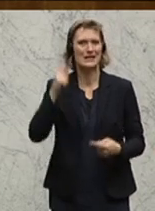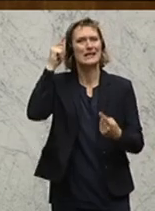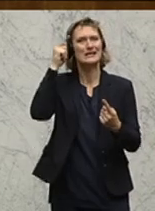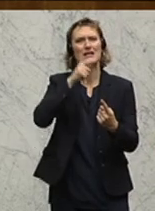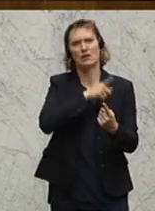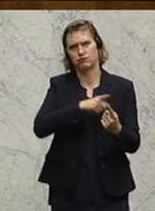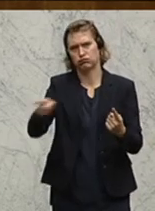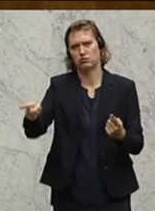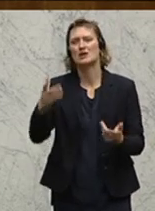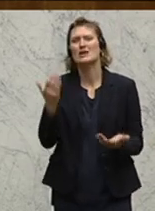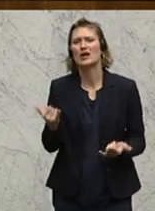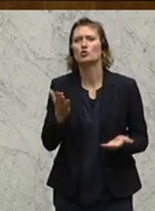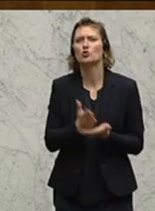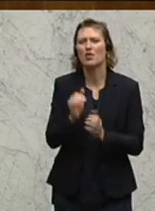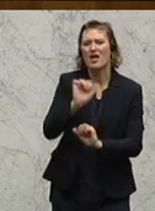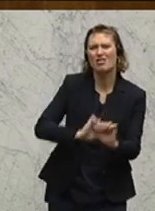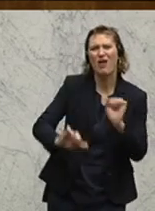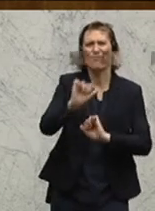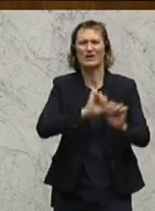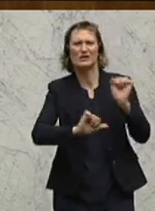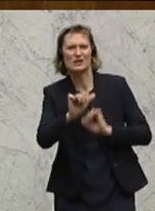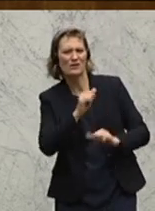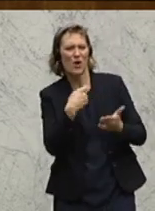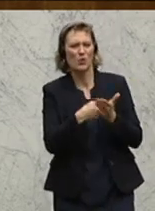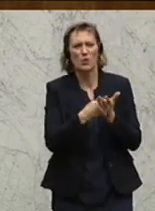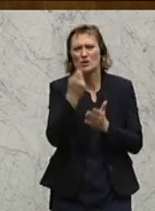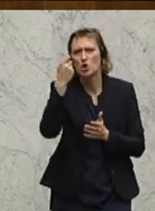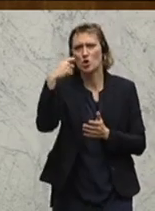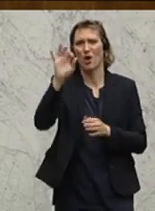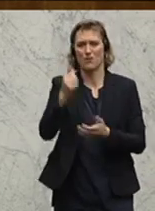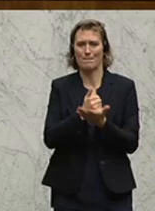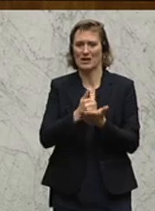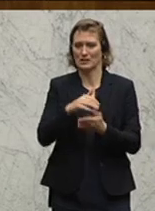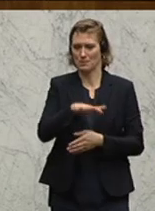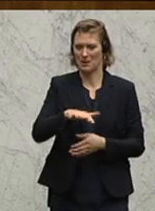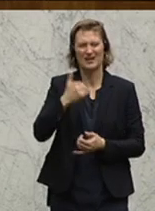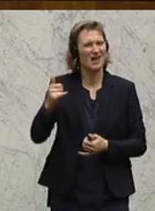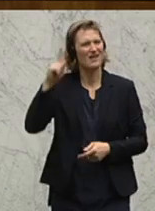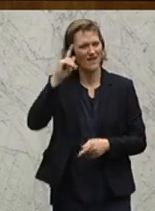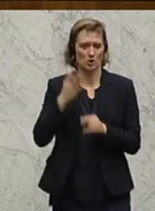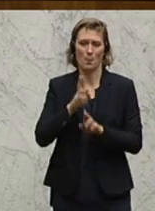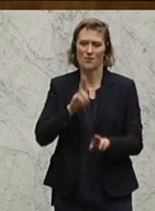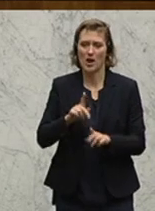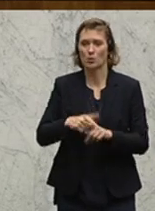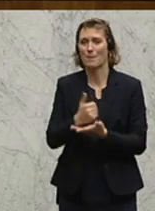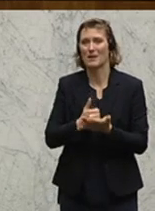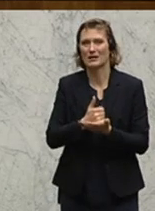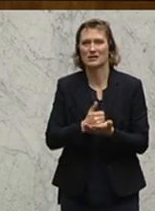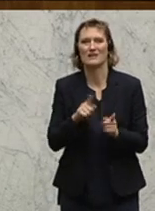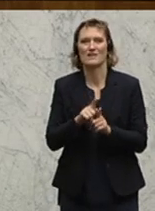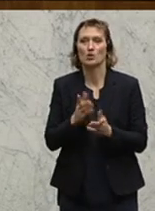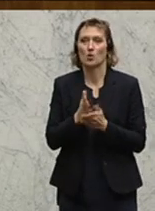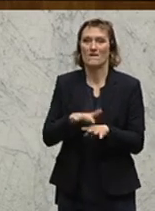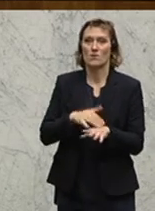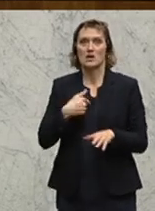ohnehin schon so eine riesenhafte Defensiv und Verteidigungsmedizin, die enorme Kosten verursacht. Jeder, der in der Medizin und in der Pflege arbeitet, ist mit einem Fuß schon